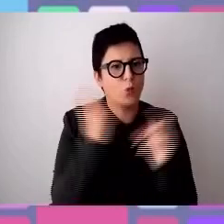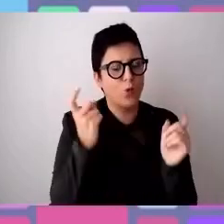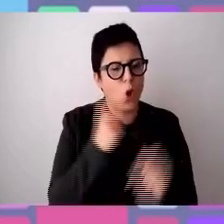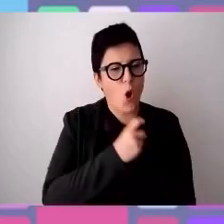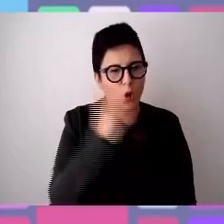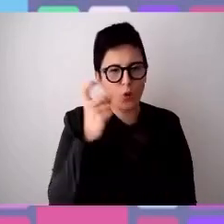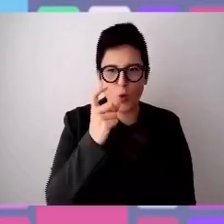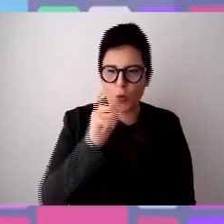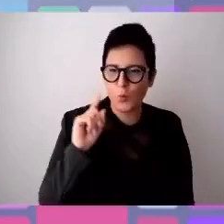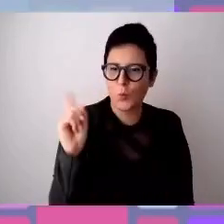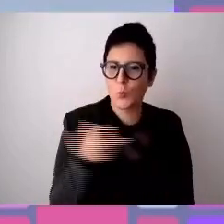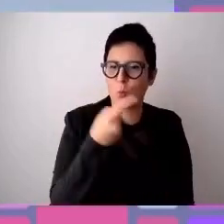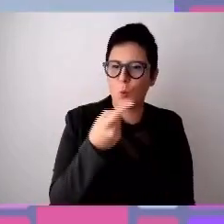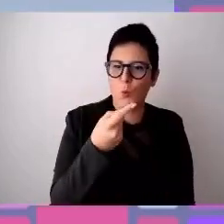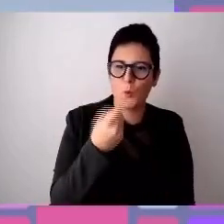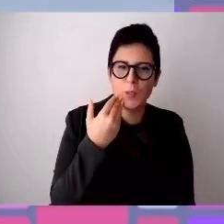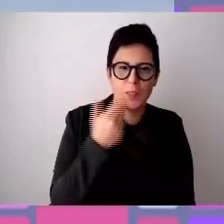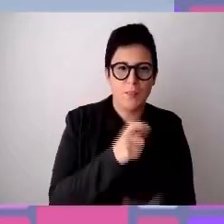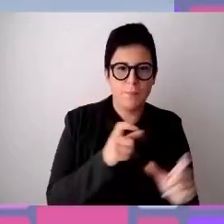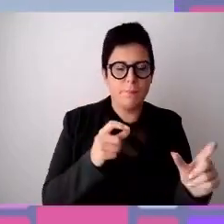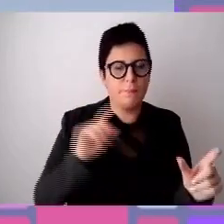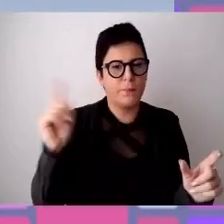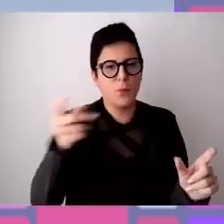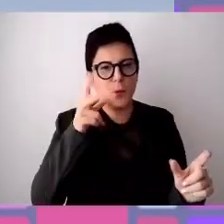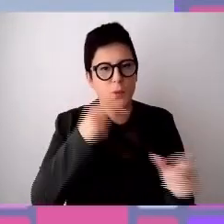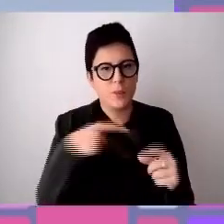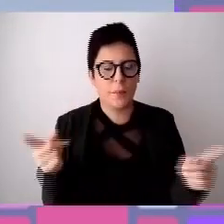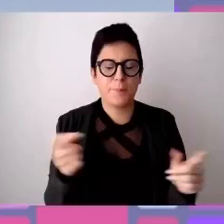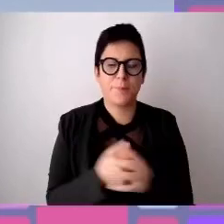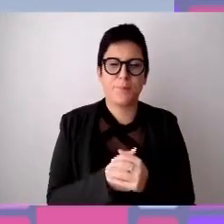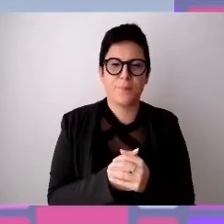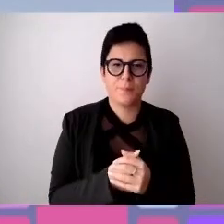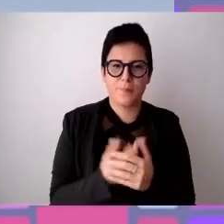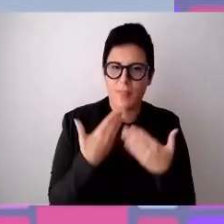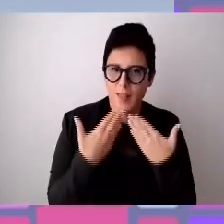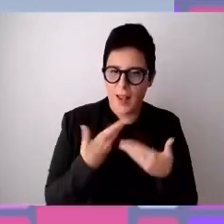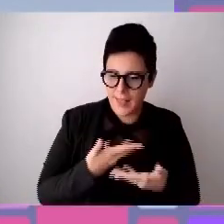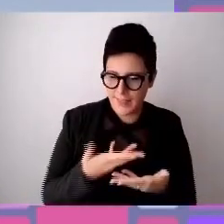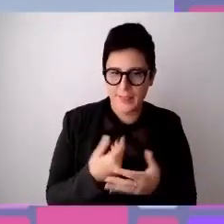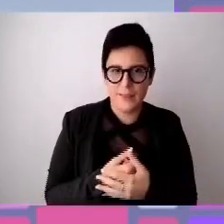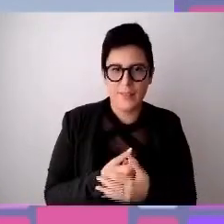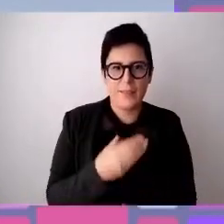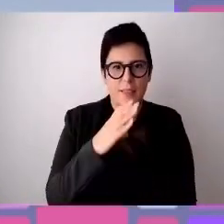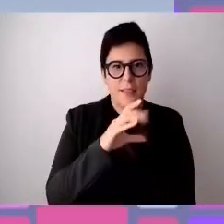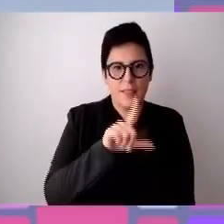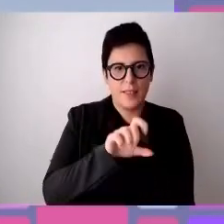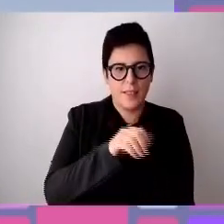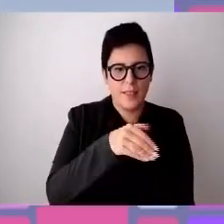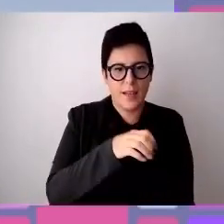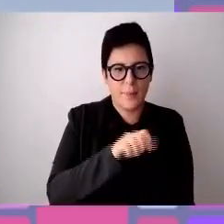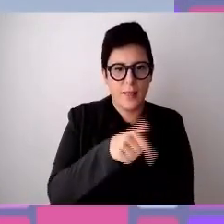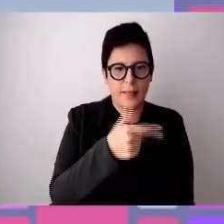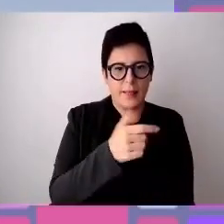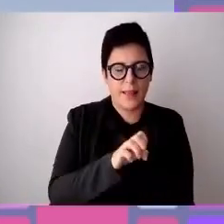voi. Grazie Renzo dell'introduzione. Clemente De Lucia, sono uno psicologo del lavoro,